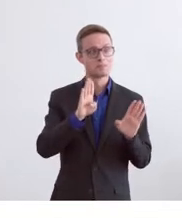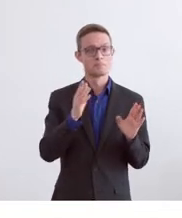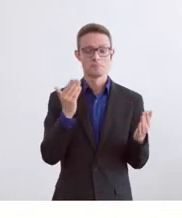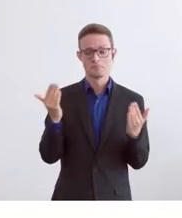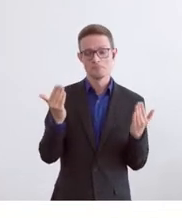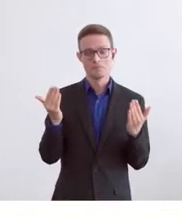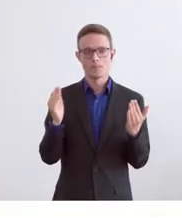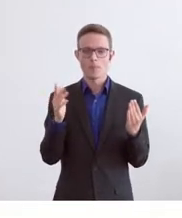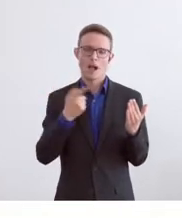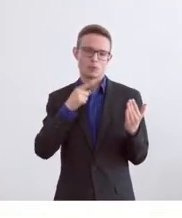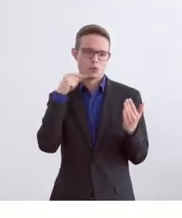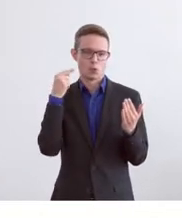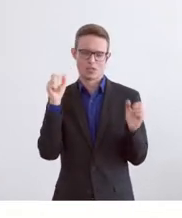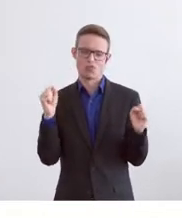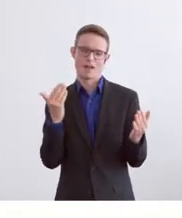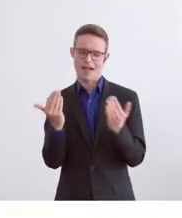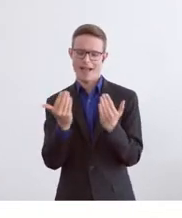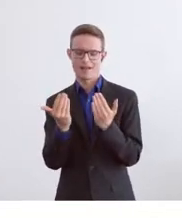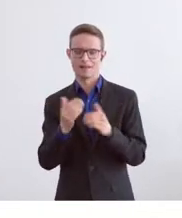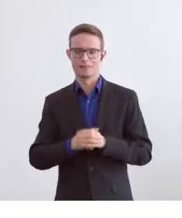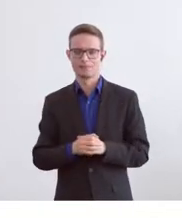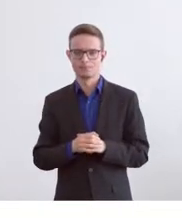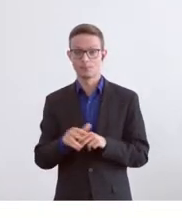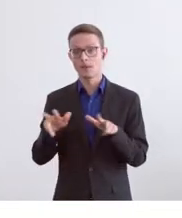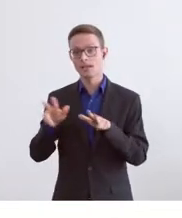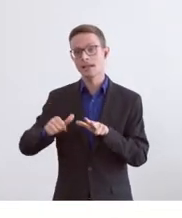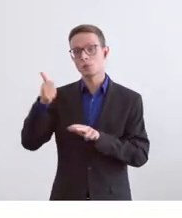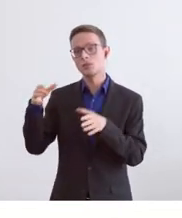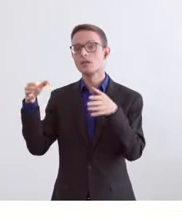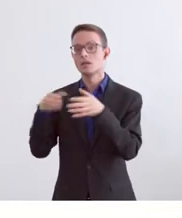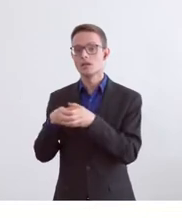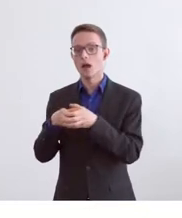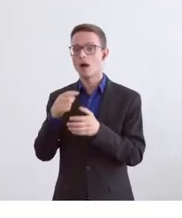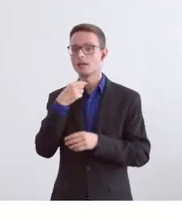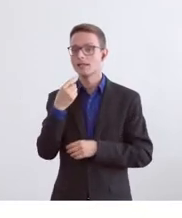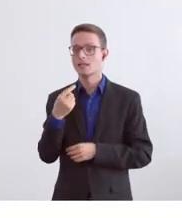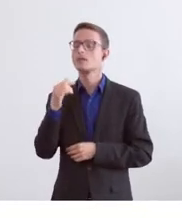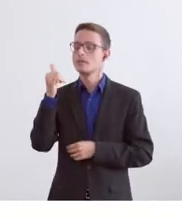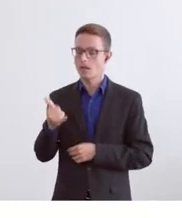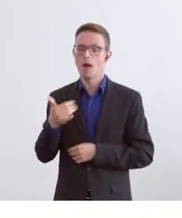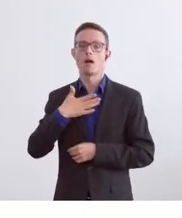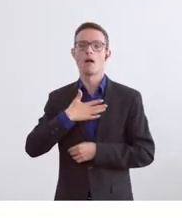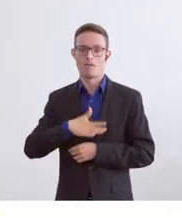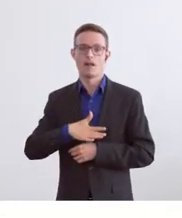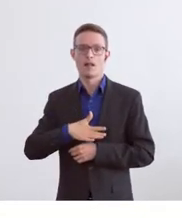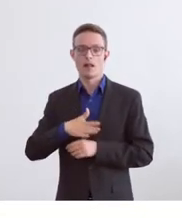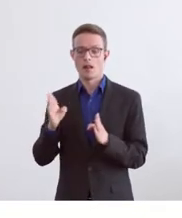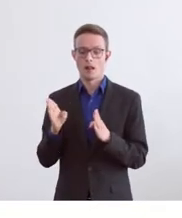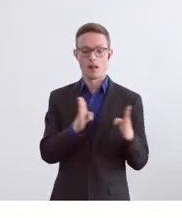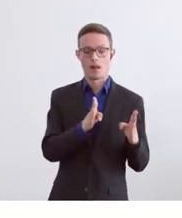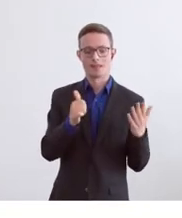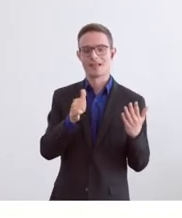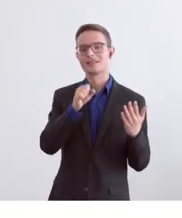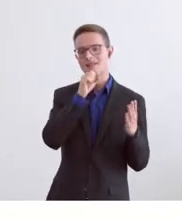Übereinstimmungen gefunden. Der Regierungsrat hat sich für das Stimm- und Wahlrecht ausgesprochen, in erster Linie, um das